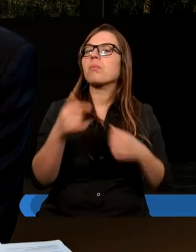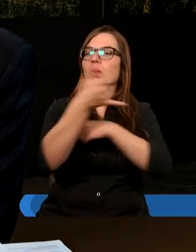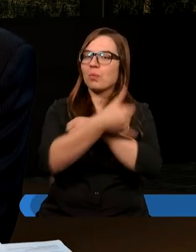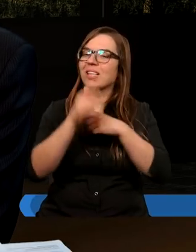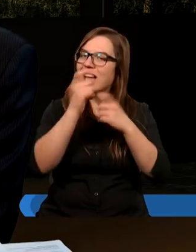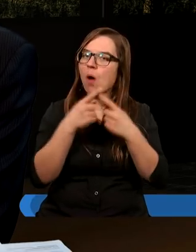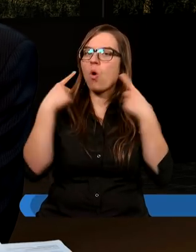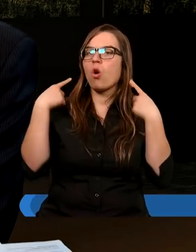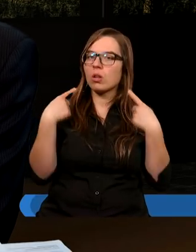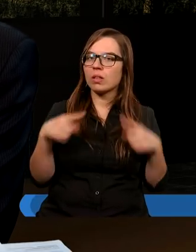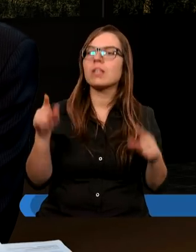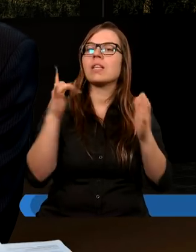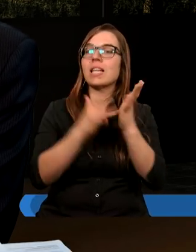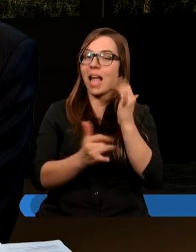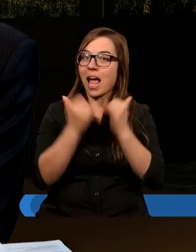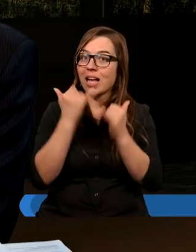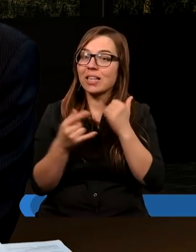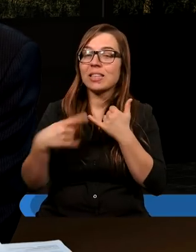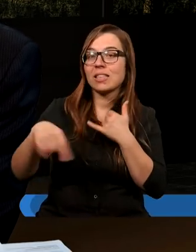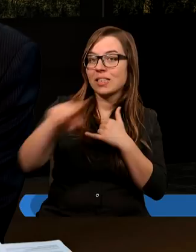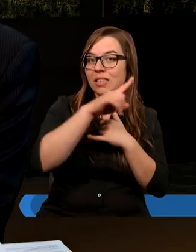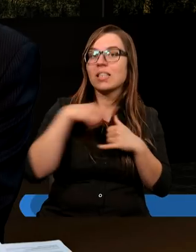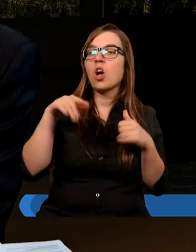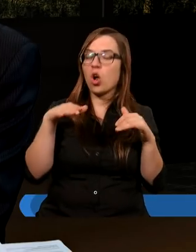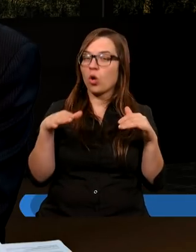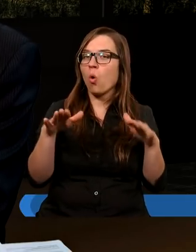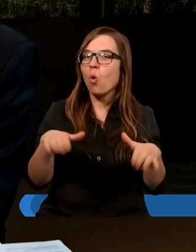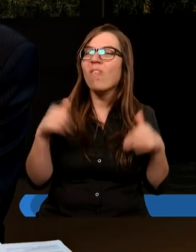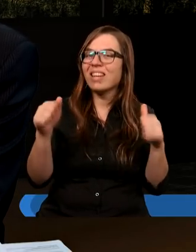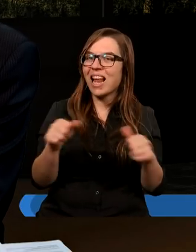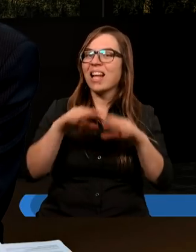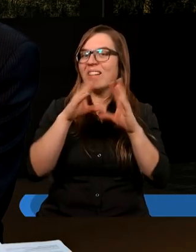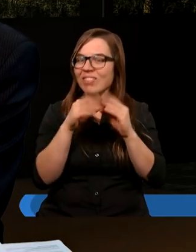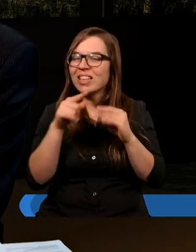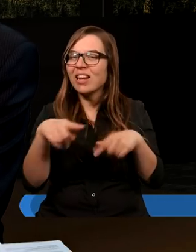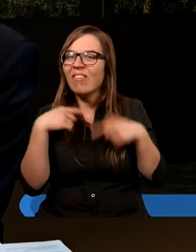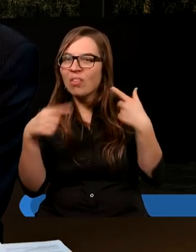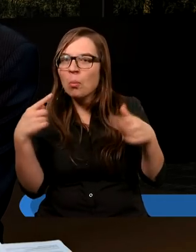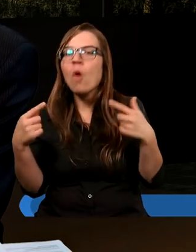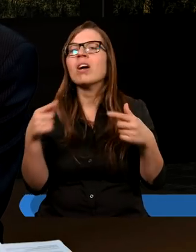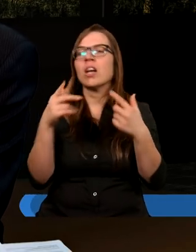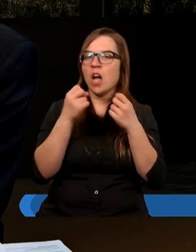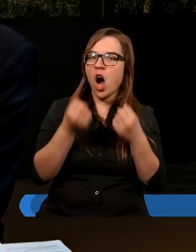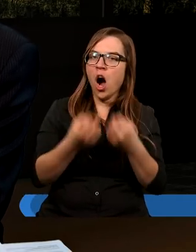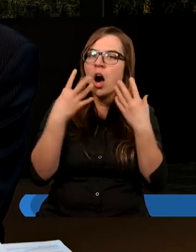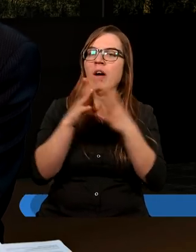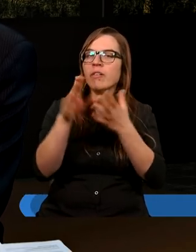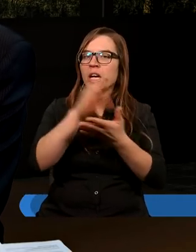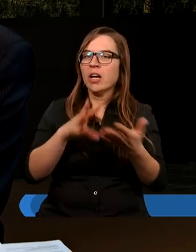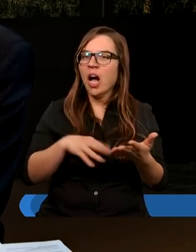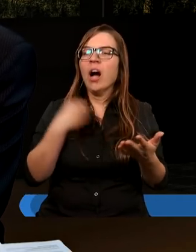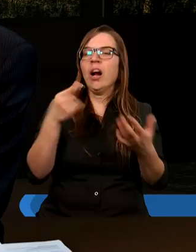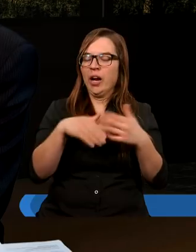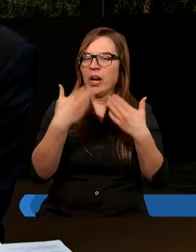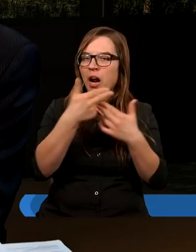odpowiedzialnością. Jeżeli nie uwzględnimy wszystkich wypowiedzi objawionych w Piśmie Świętym na